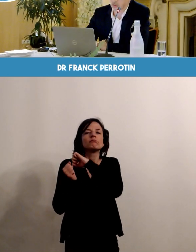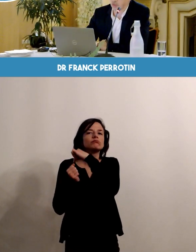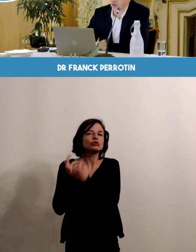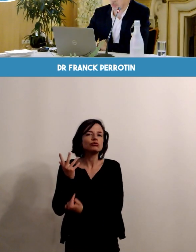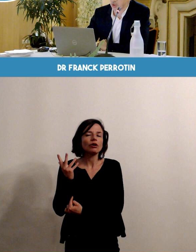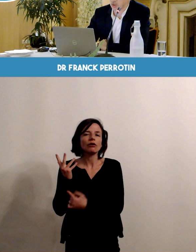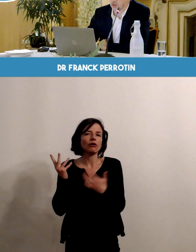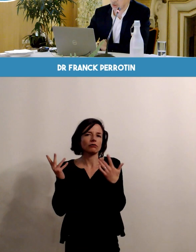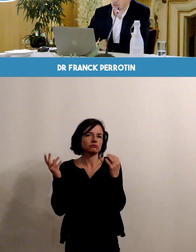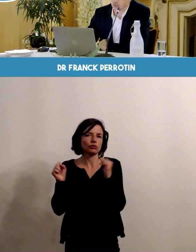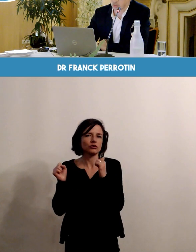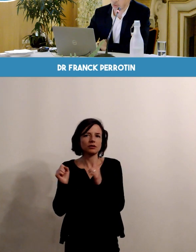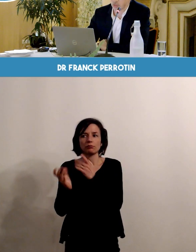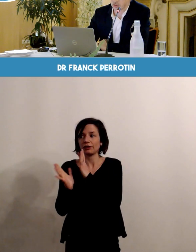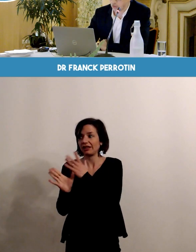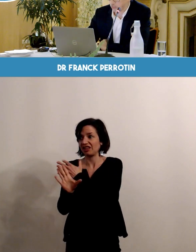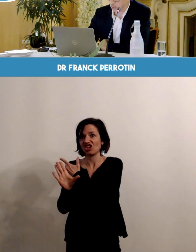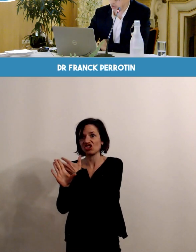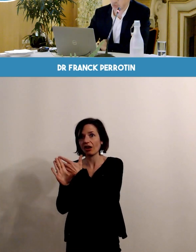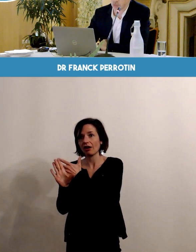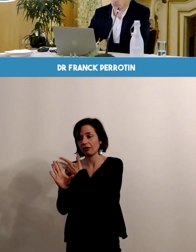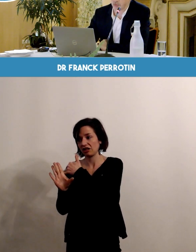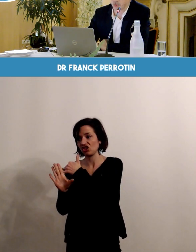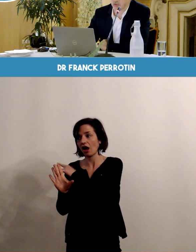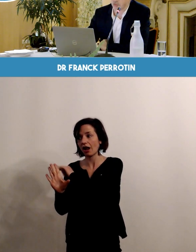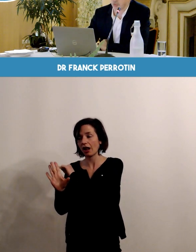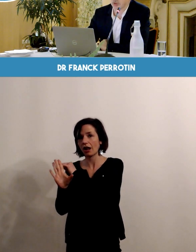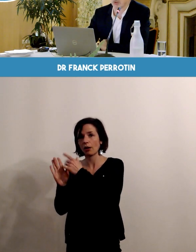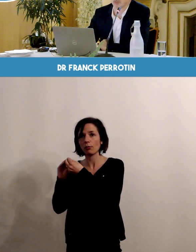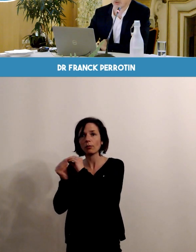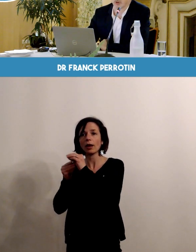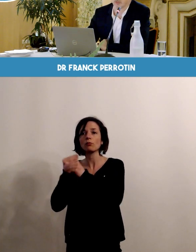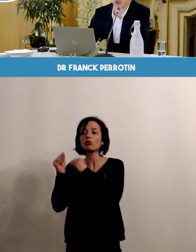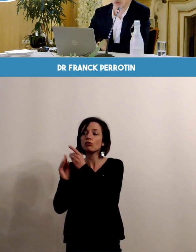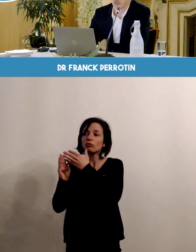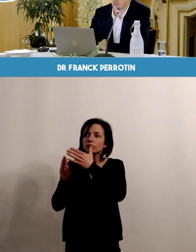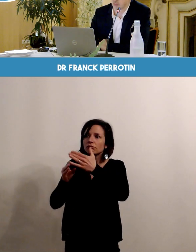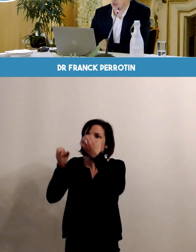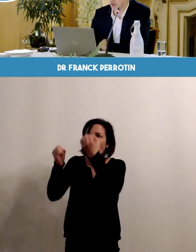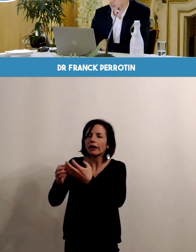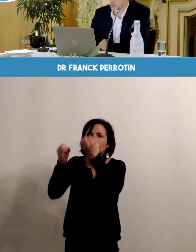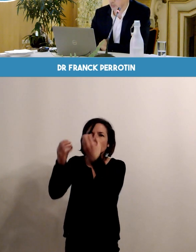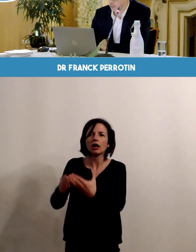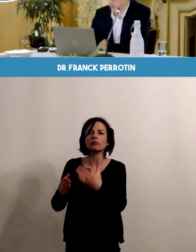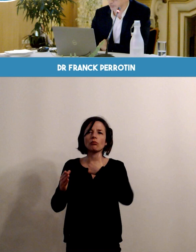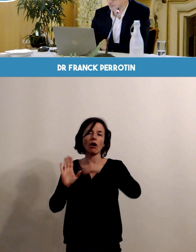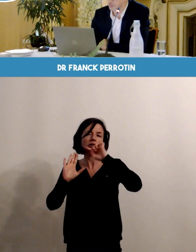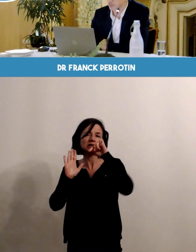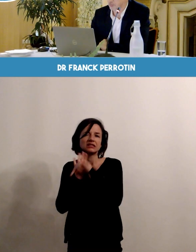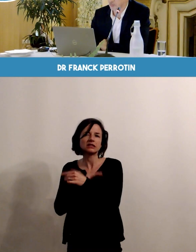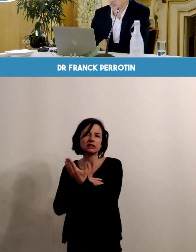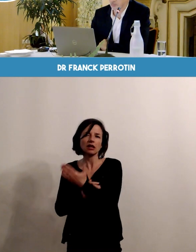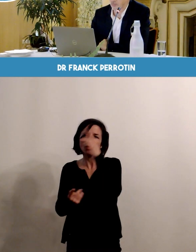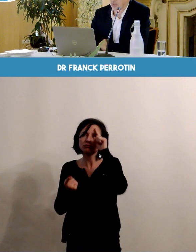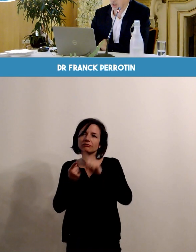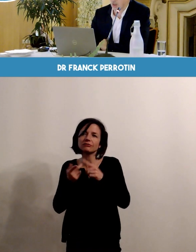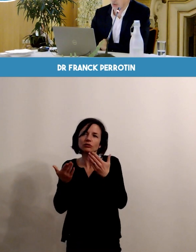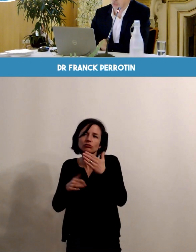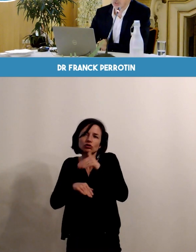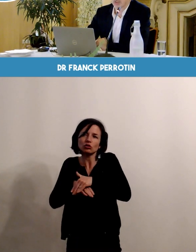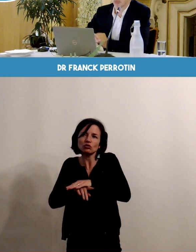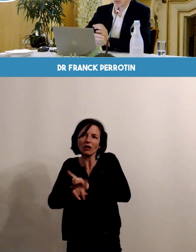de pathologies qui peuvent soit être préexistantes, soit intervenir. Je ne vais pas développer, ce n pas l'objectif du tout de la réunion de ce soir.